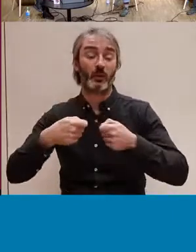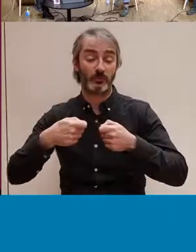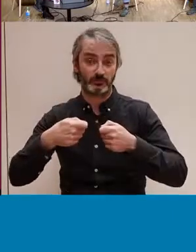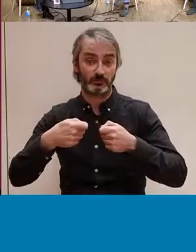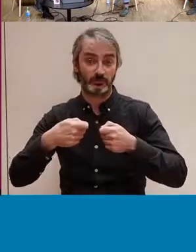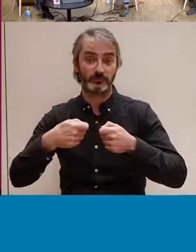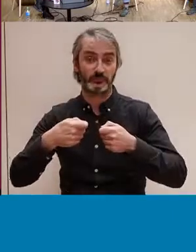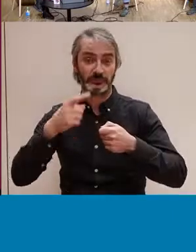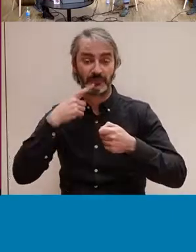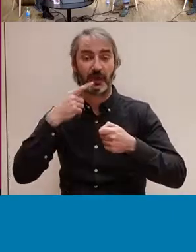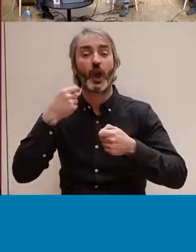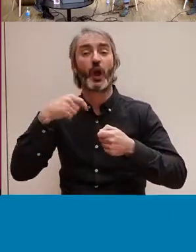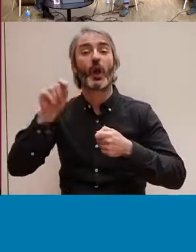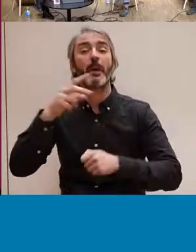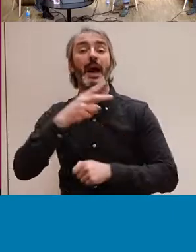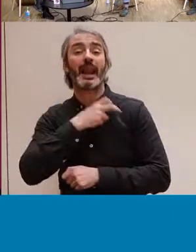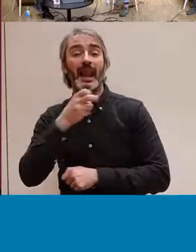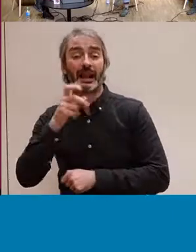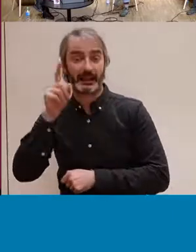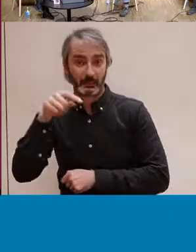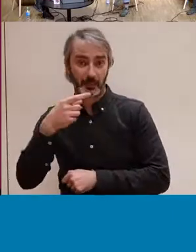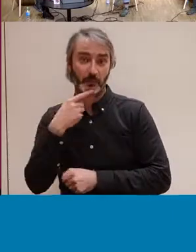de Coma Negra, també el podeu encarregar.